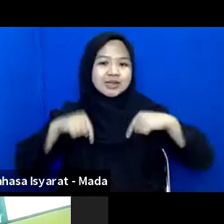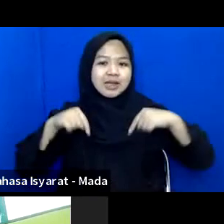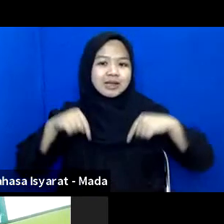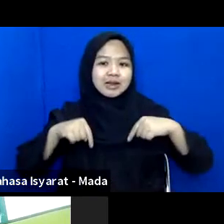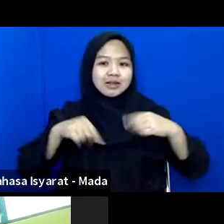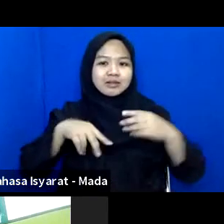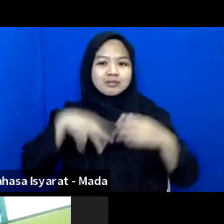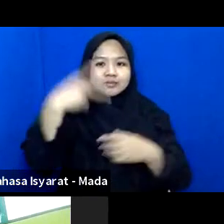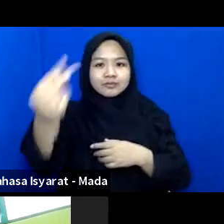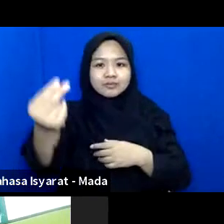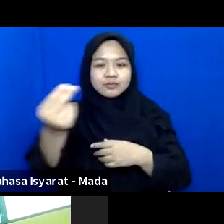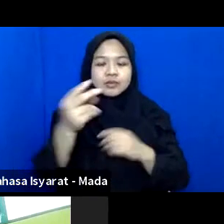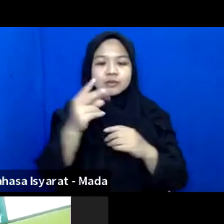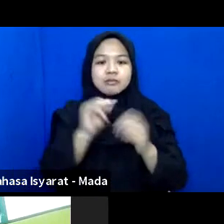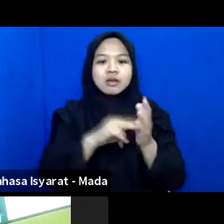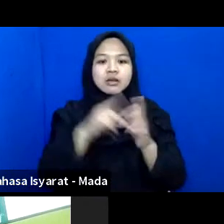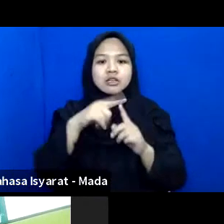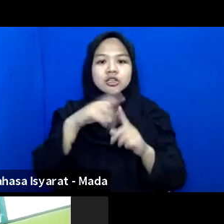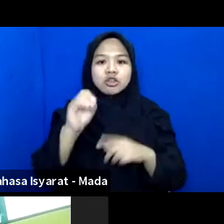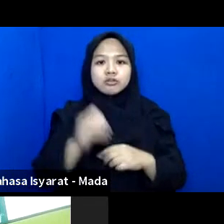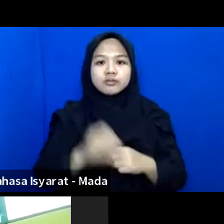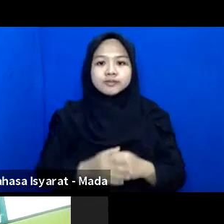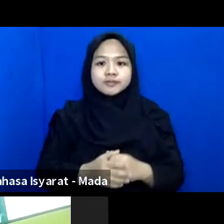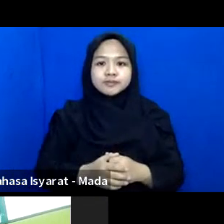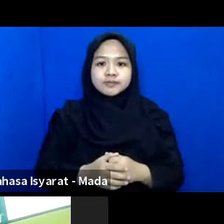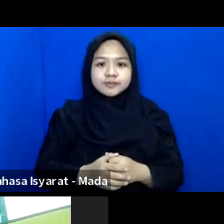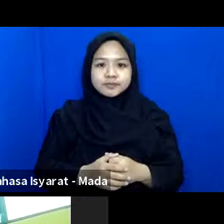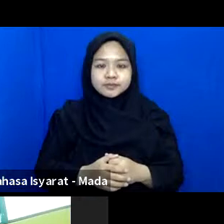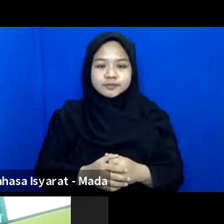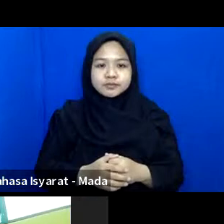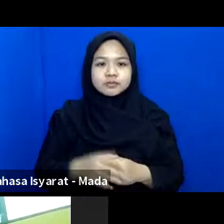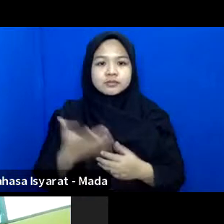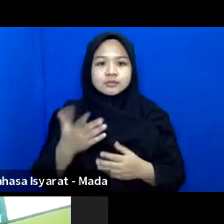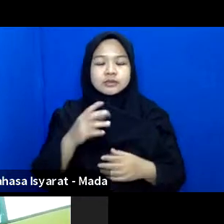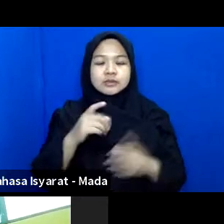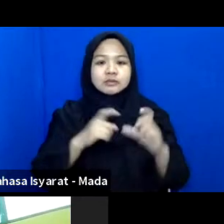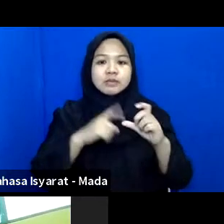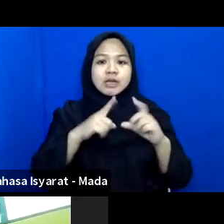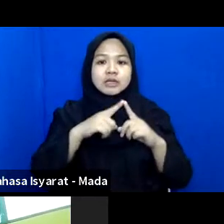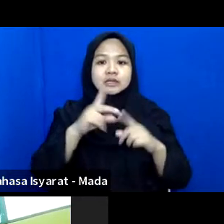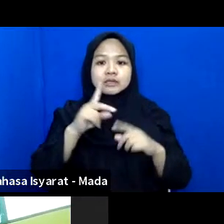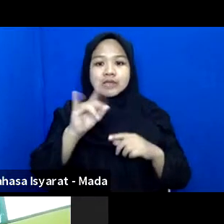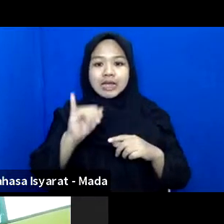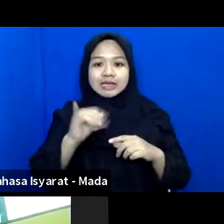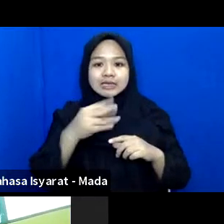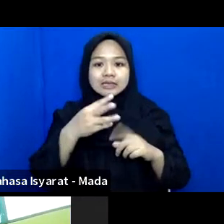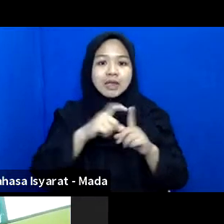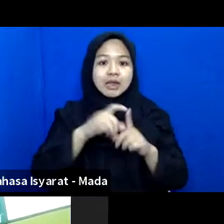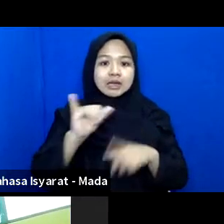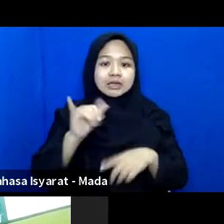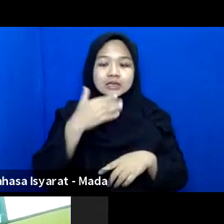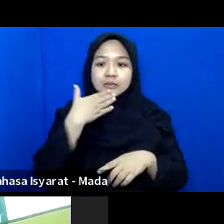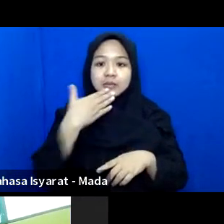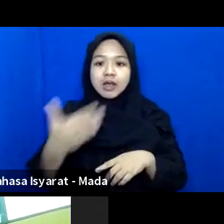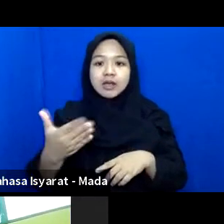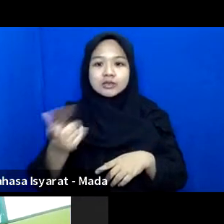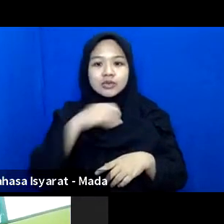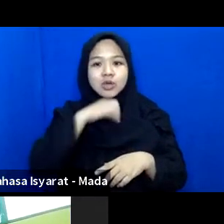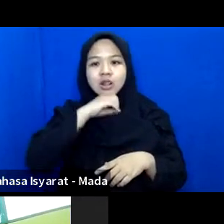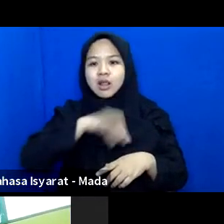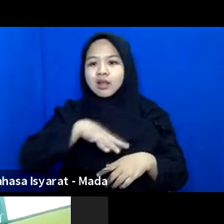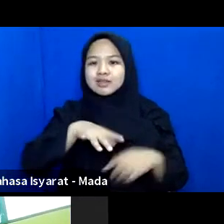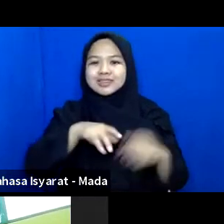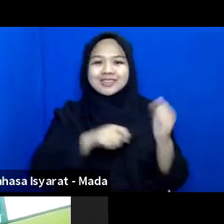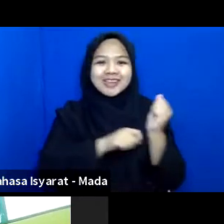Over to you Pak Rinto Ya Terima Kasih Mbak Sari Pak Edy Terima Kasih Ini Juga Lansia Per